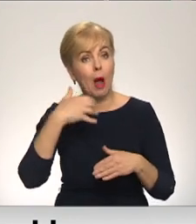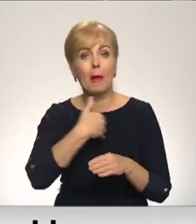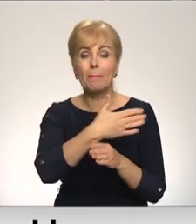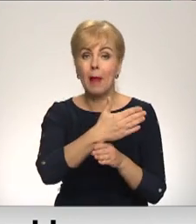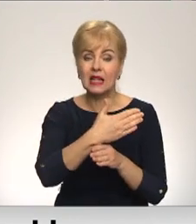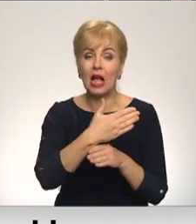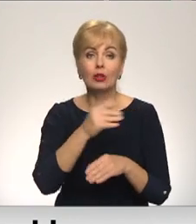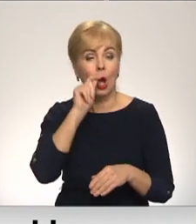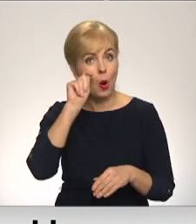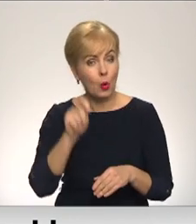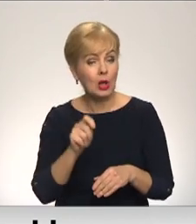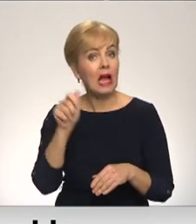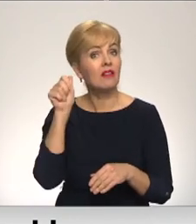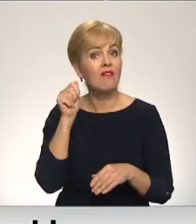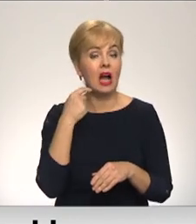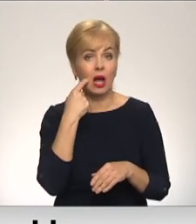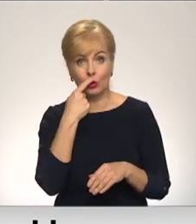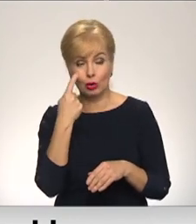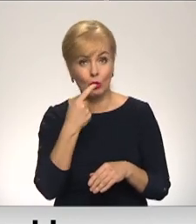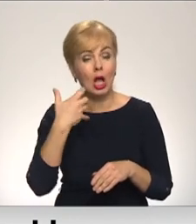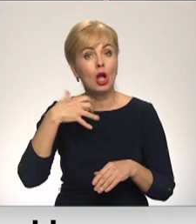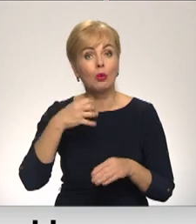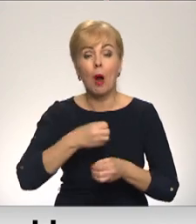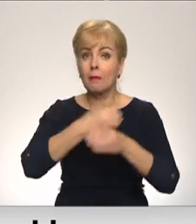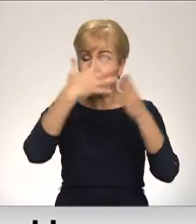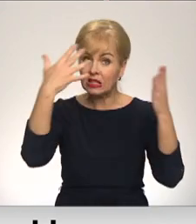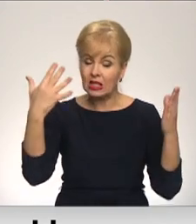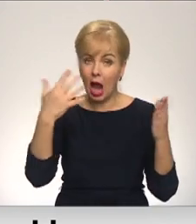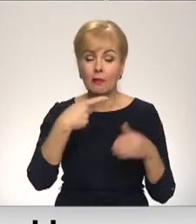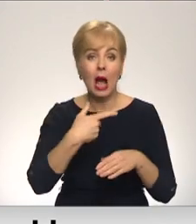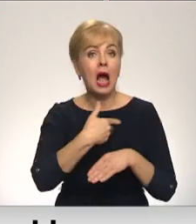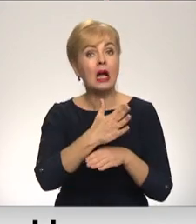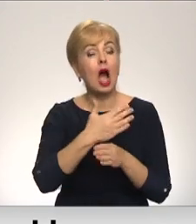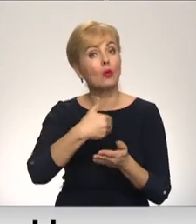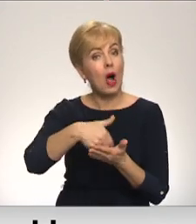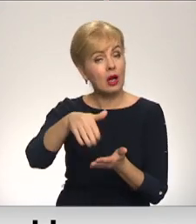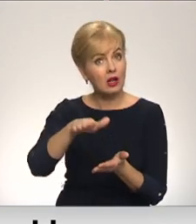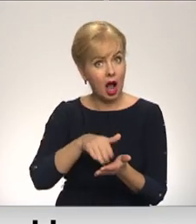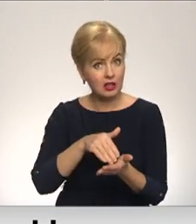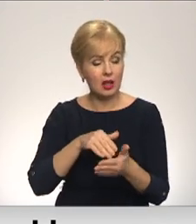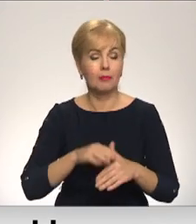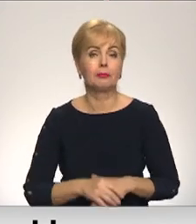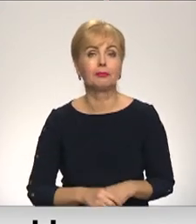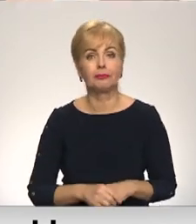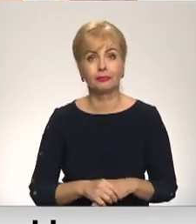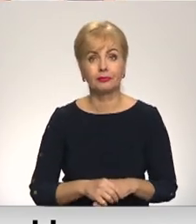Ukrainas karoks, bet vakara stundās doma tiks izgaismot šī karoka krāsās. Turpin Madara Līcīte.